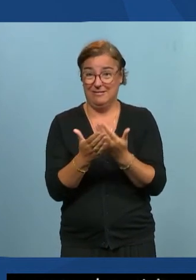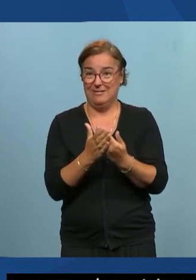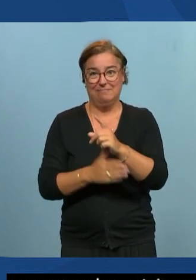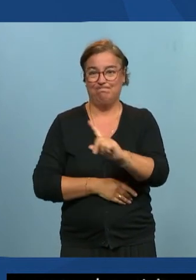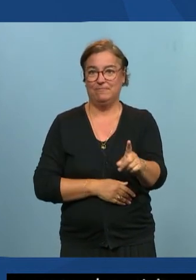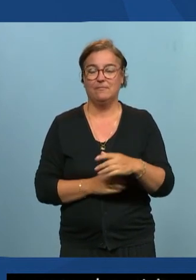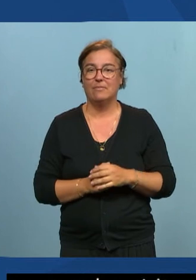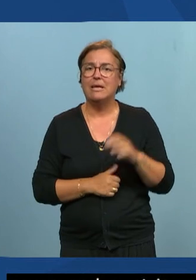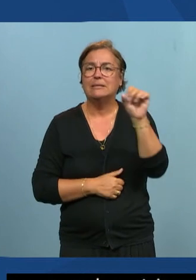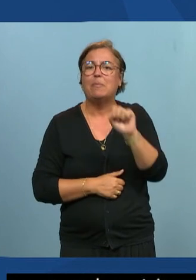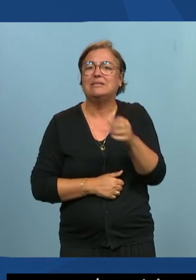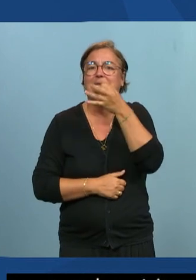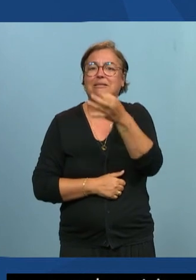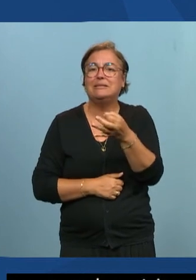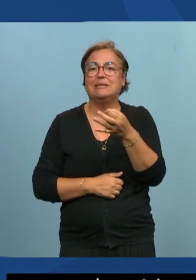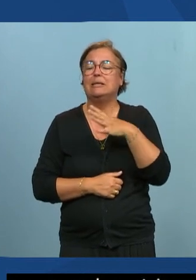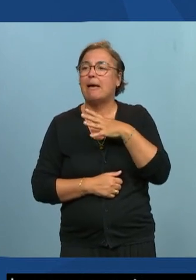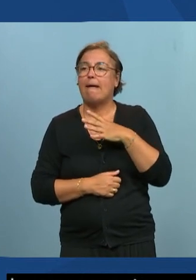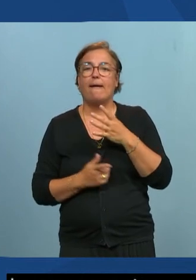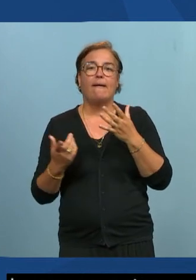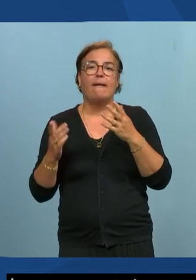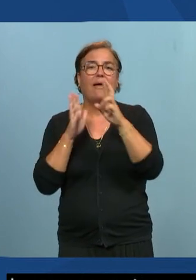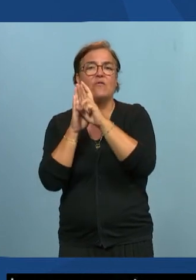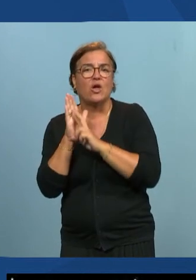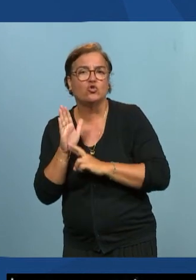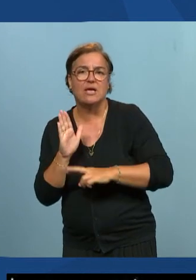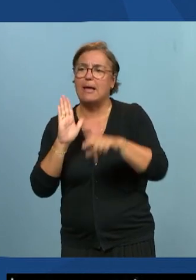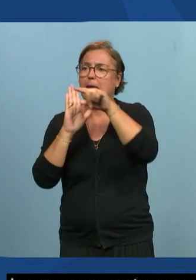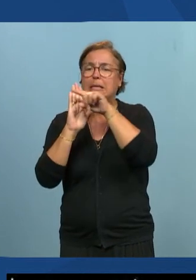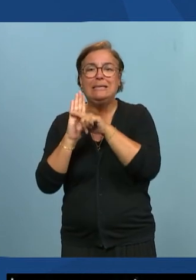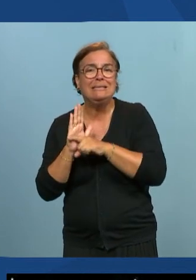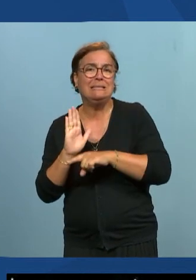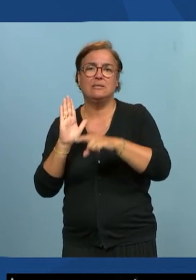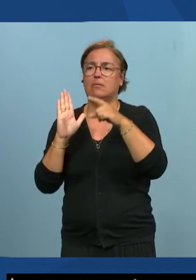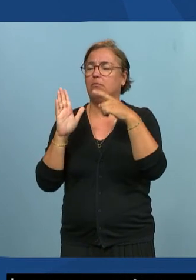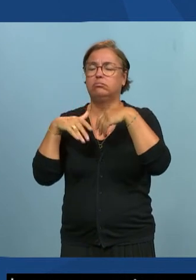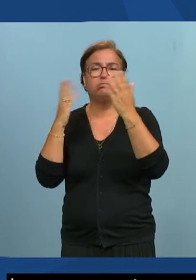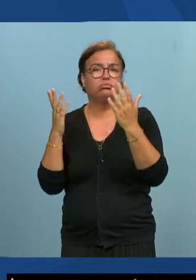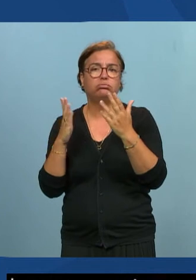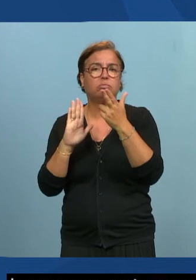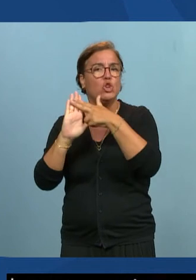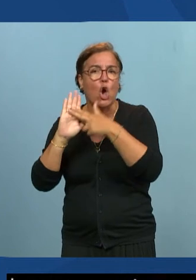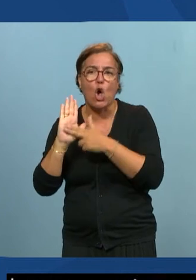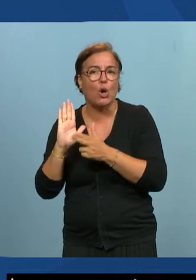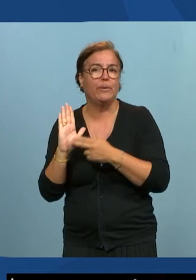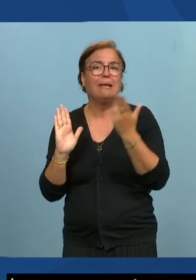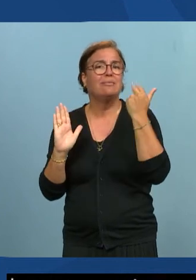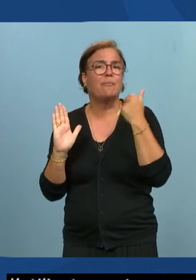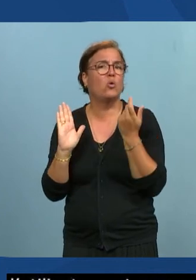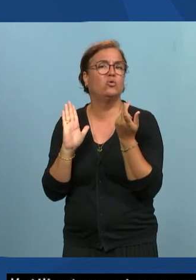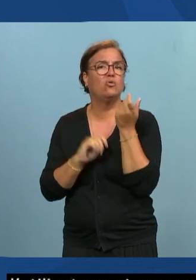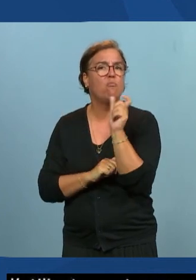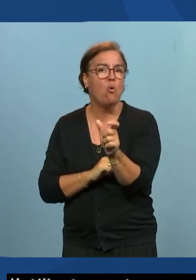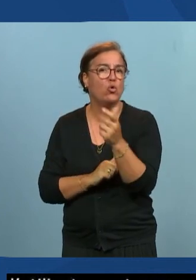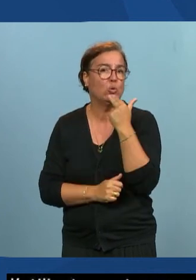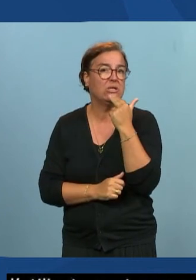disait Sébastien c'est que les standards les référentiels les listes de règles peu importe les checklists les recommandations tous les documents qu'on